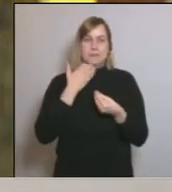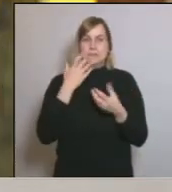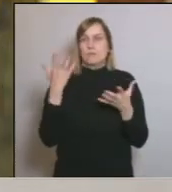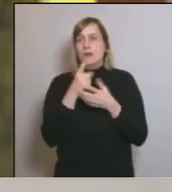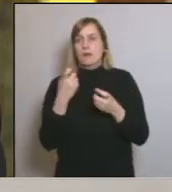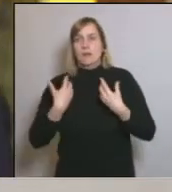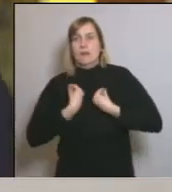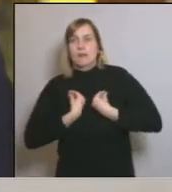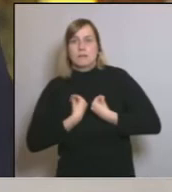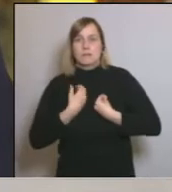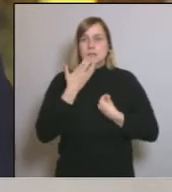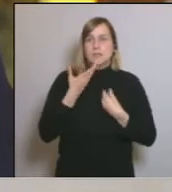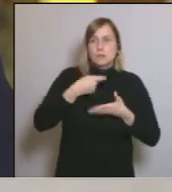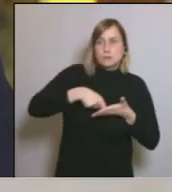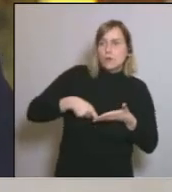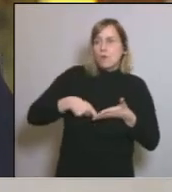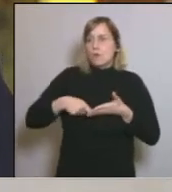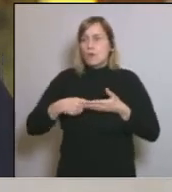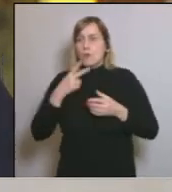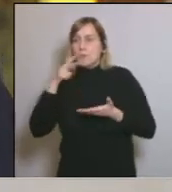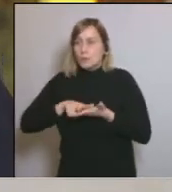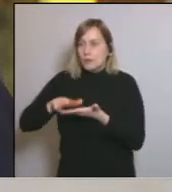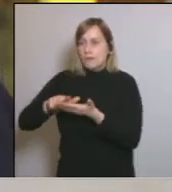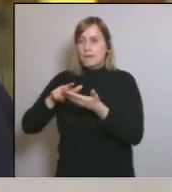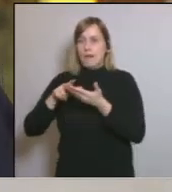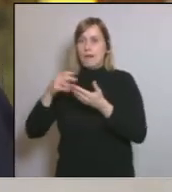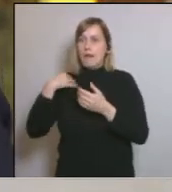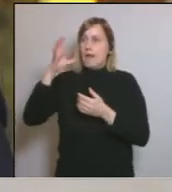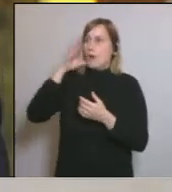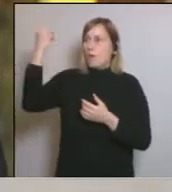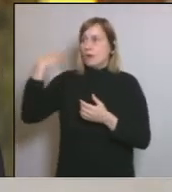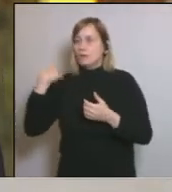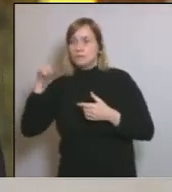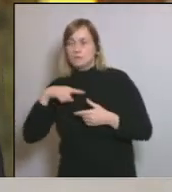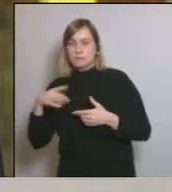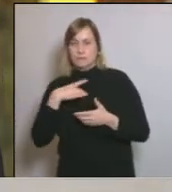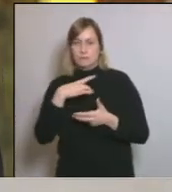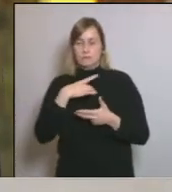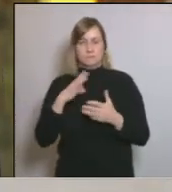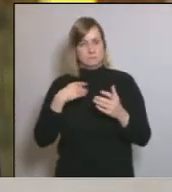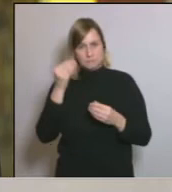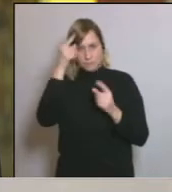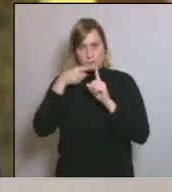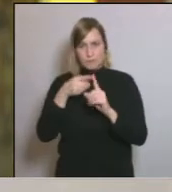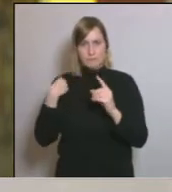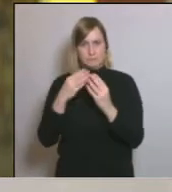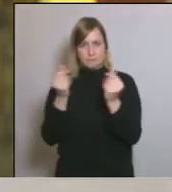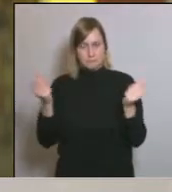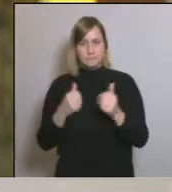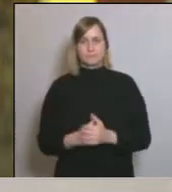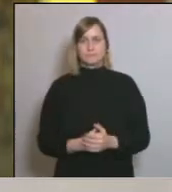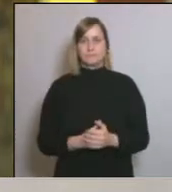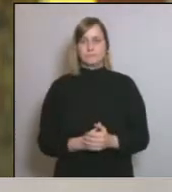l'angoixa pel seu sou, per les seves hipoteques o pels seus subministraments. Una altra mesura que hem proposat ajuts a les famílies